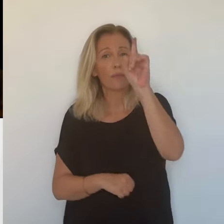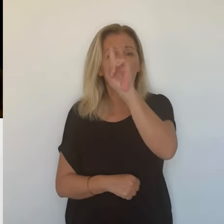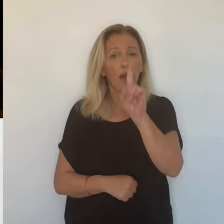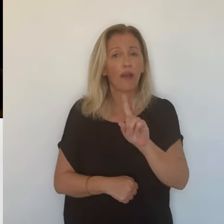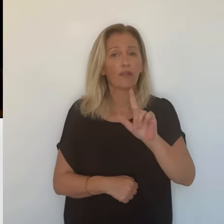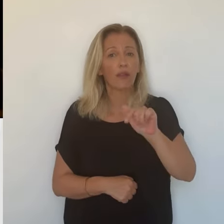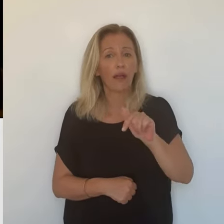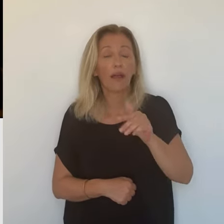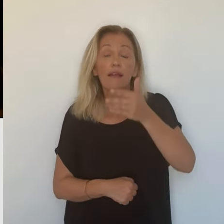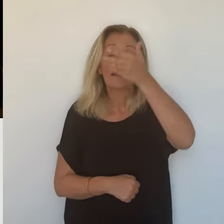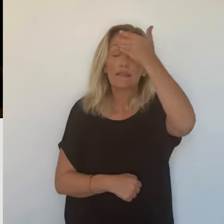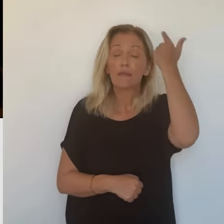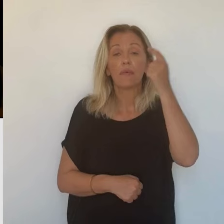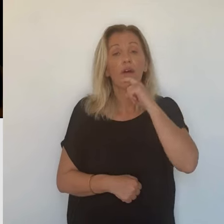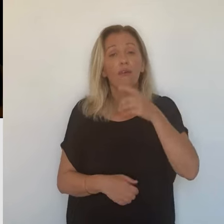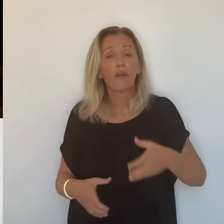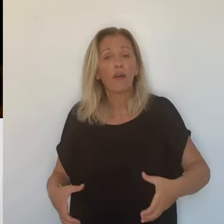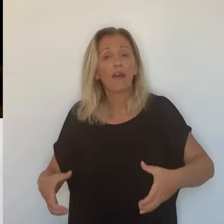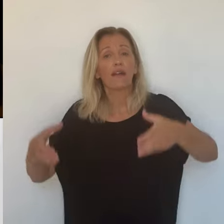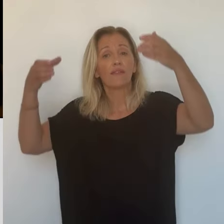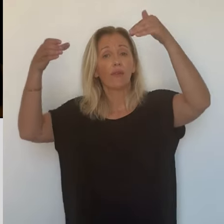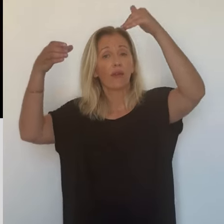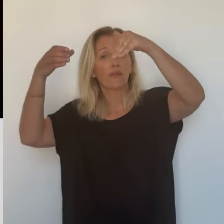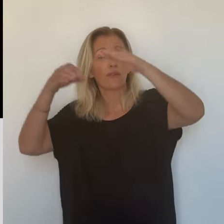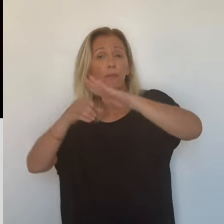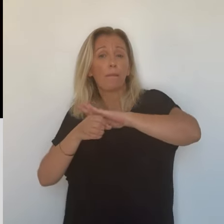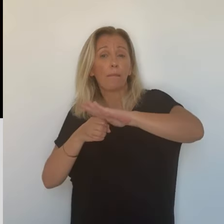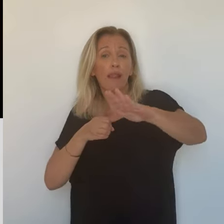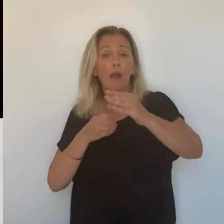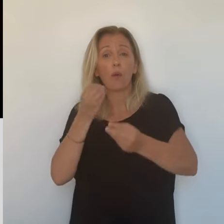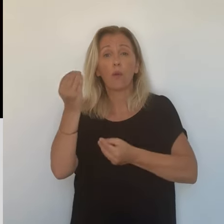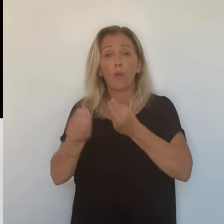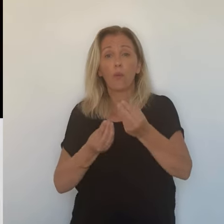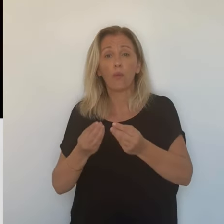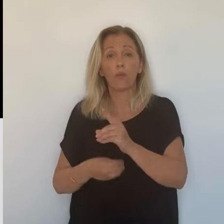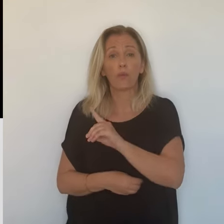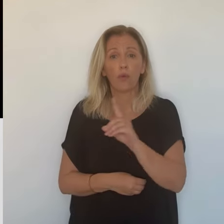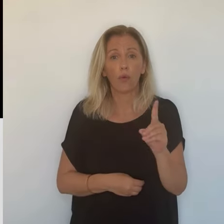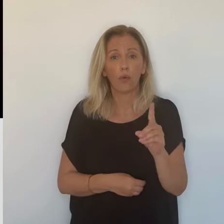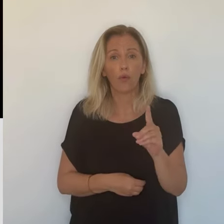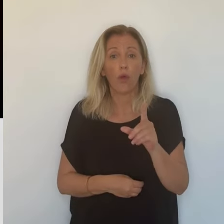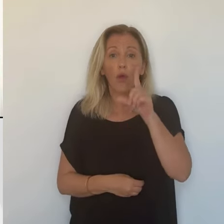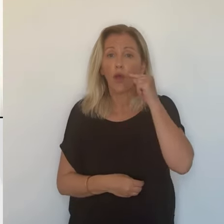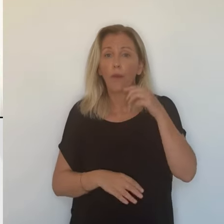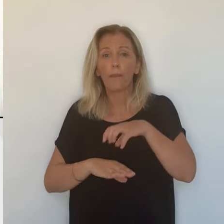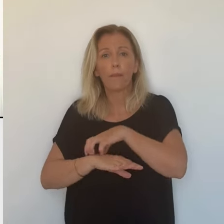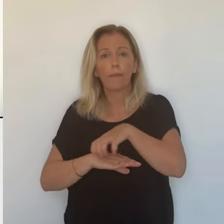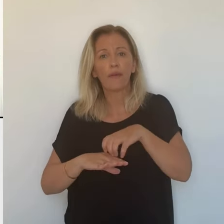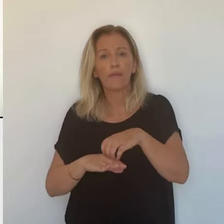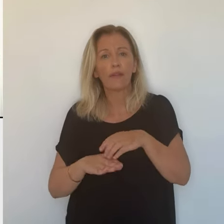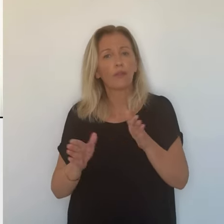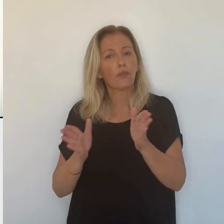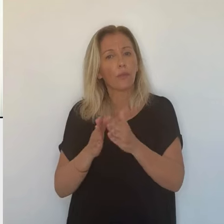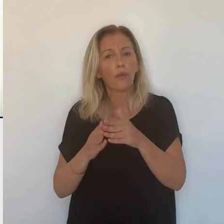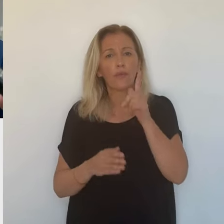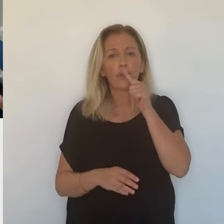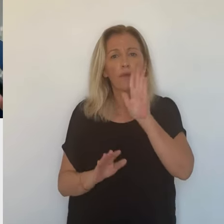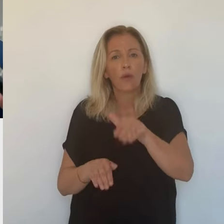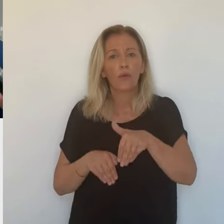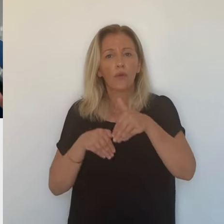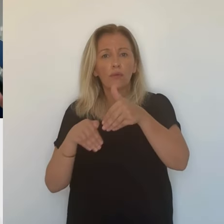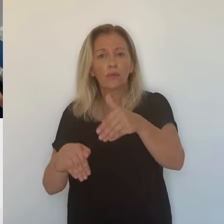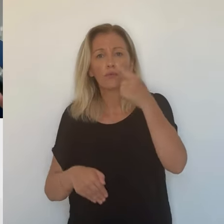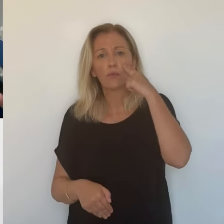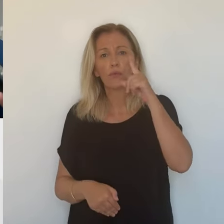sans que l'on puisse dire s'ils seront efficaces ou non pour recharger les réserves. Le préfet demande donc de maintenir les efforts pour économiser l'eau. Les